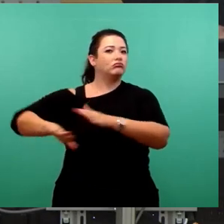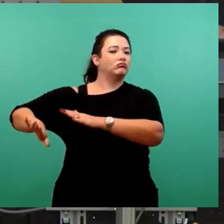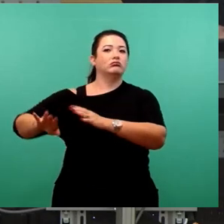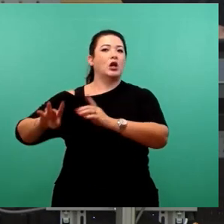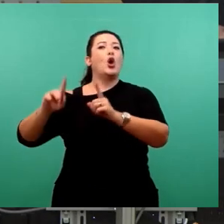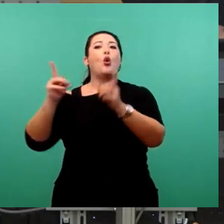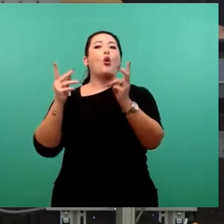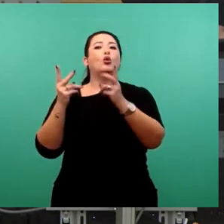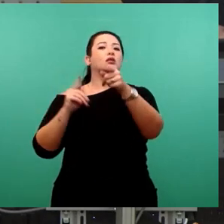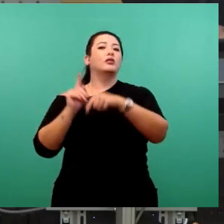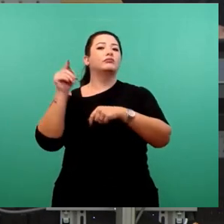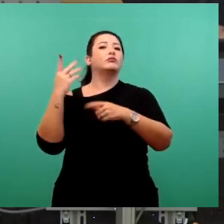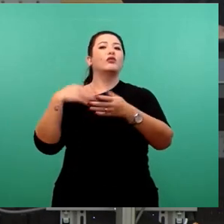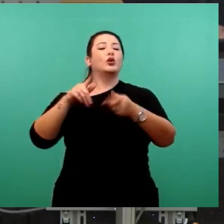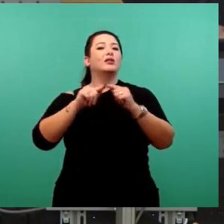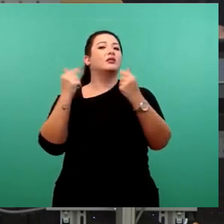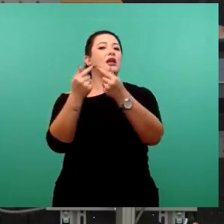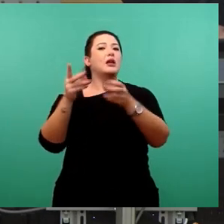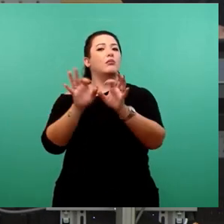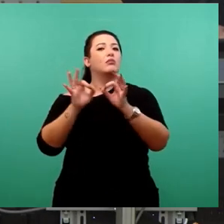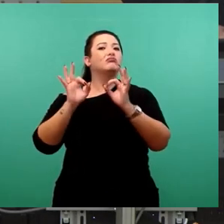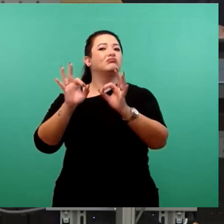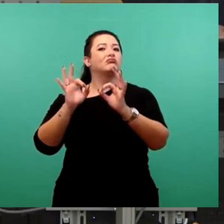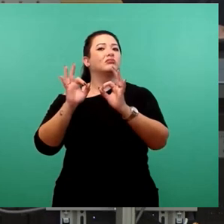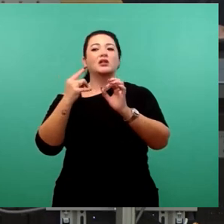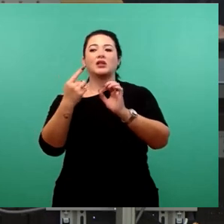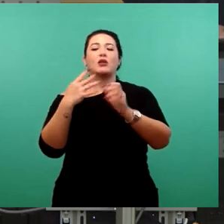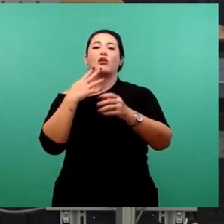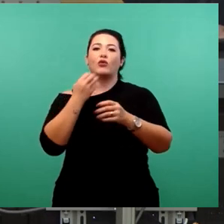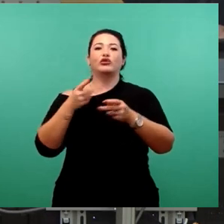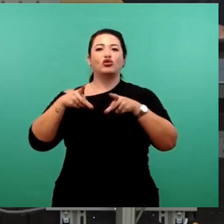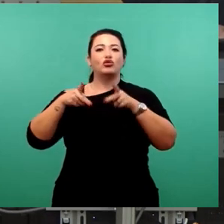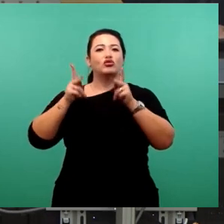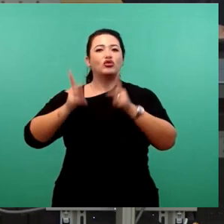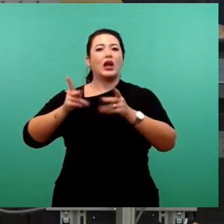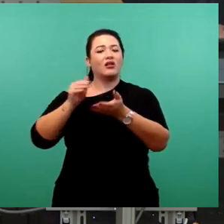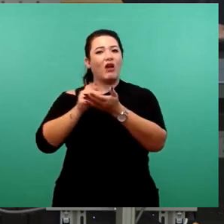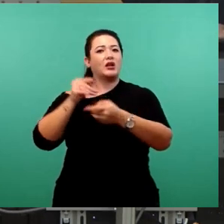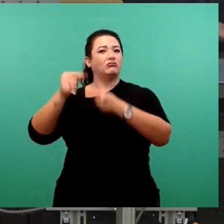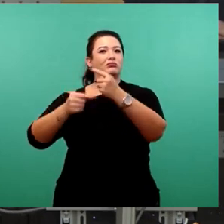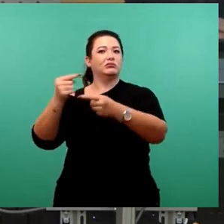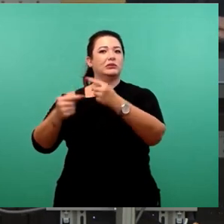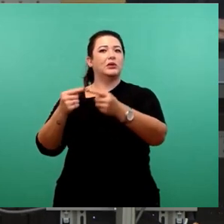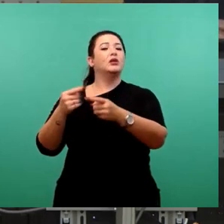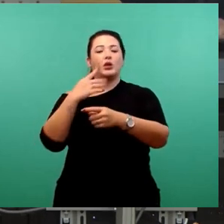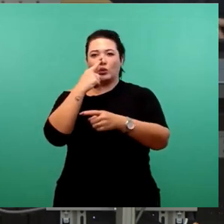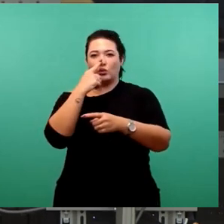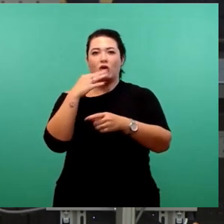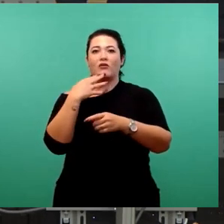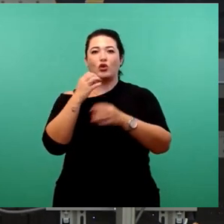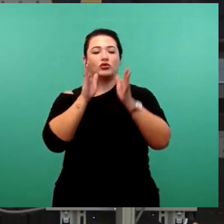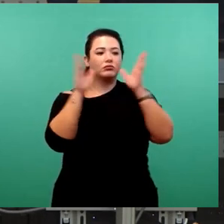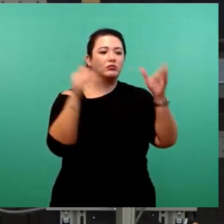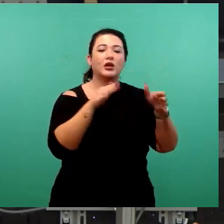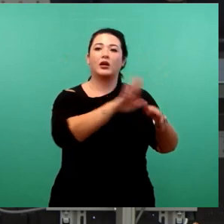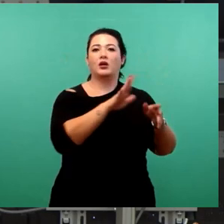ein gutes Team sitzen zu haben, was gemeinsam die Stadt nach vorne bringt, sondern er will seine Kandidaten ins Rennen schicken, als Kontrapunkt zum